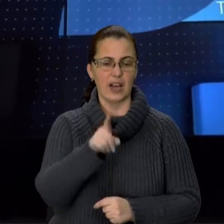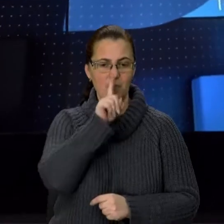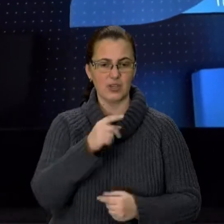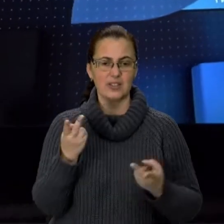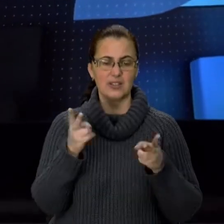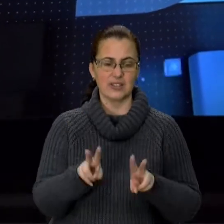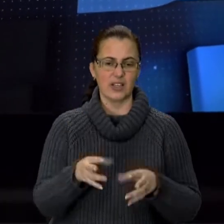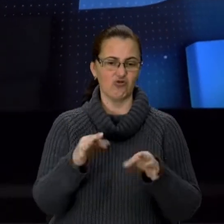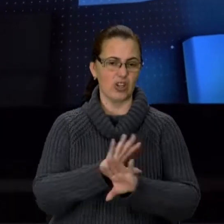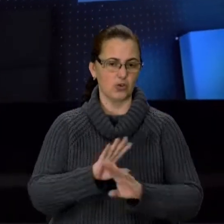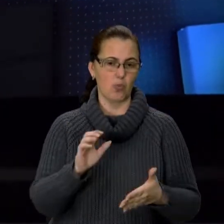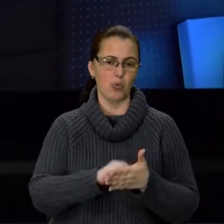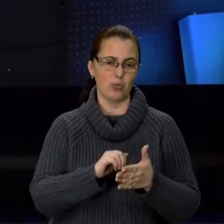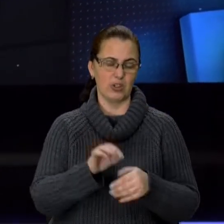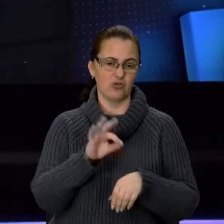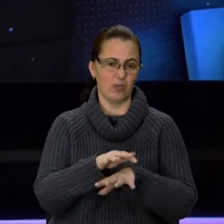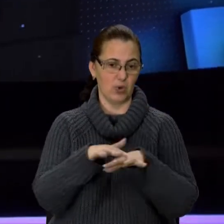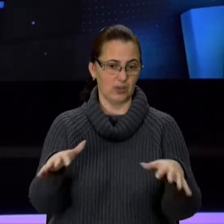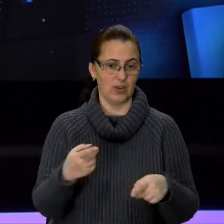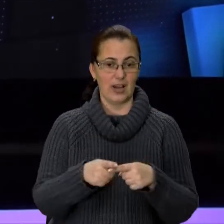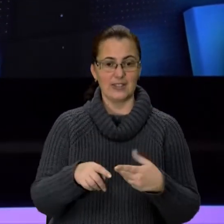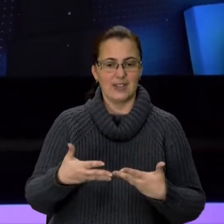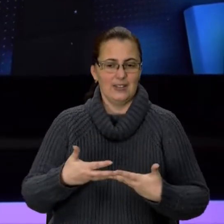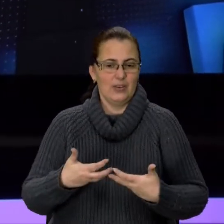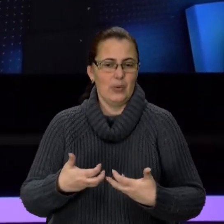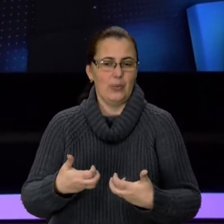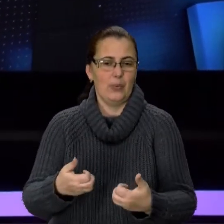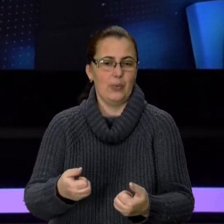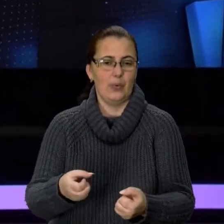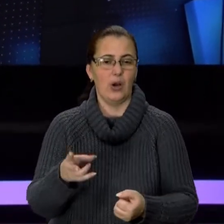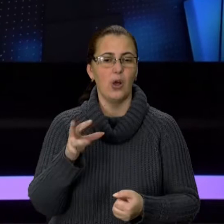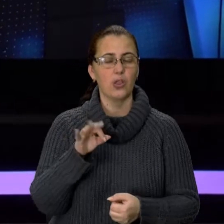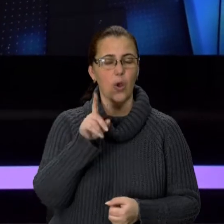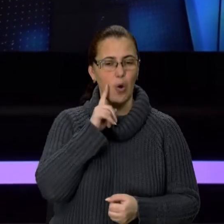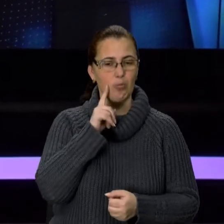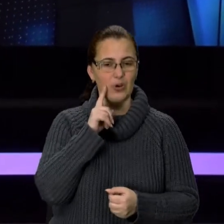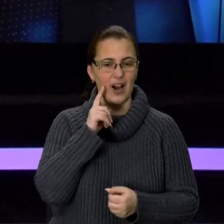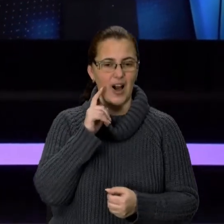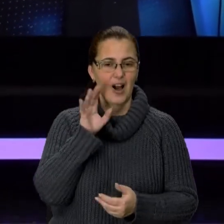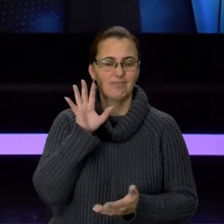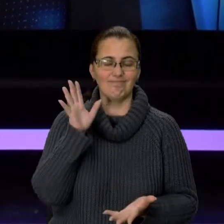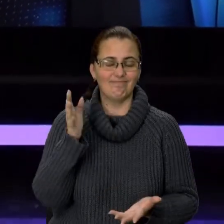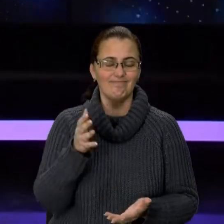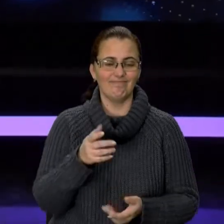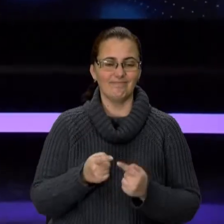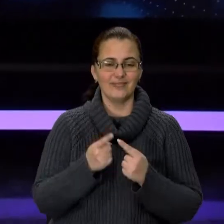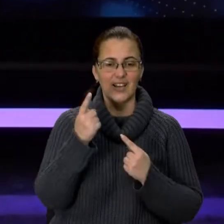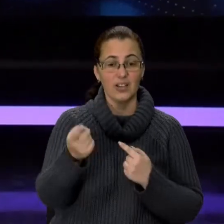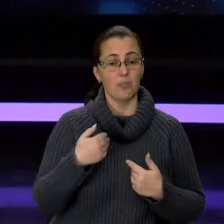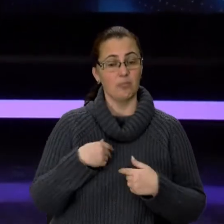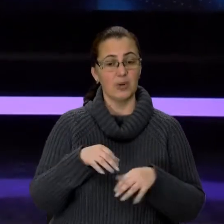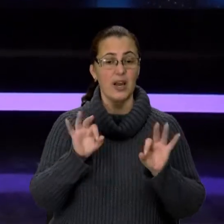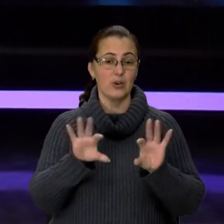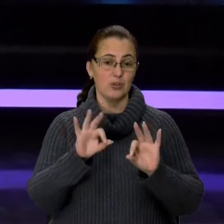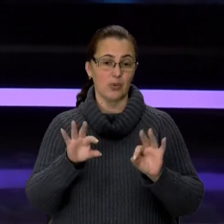недоступною через пандемію. Цей магніт нас вабить, але поки що недосяжний. Ми ж продовжуємо розповідати вам про принади